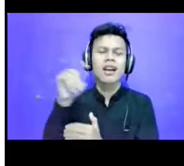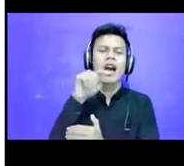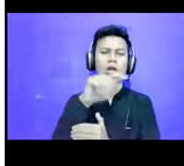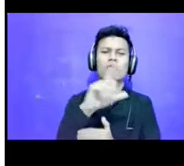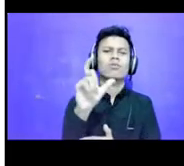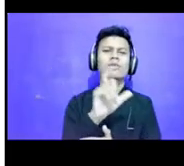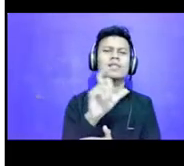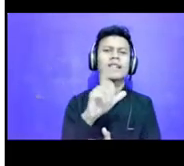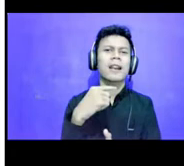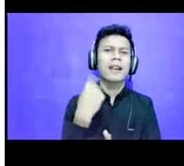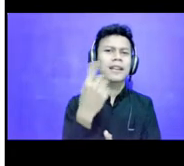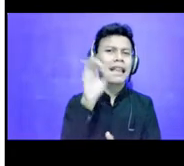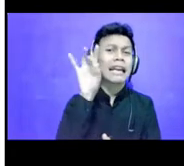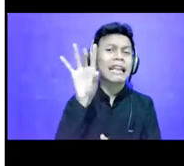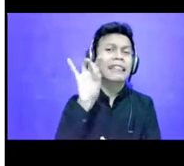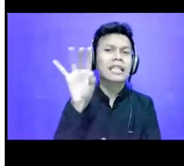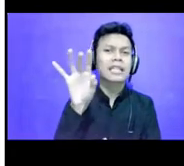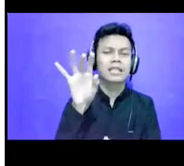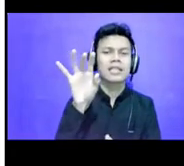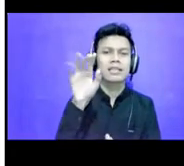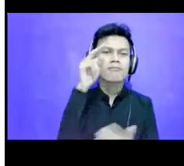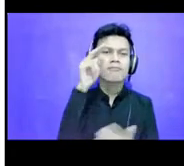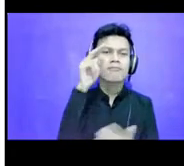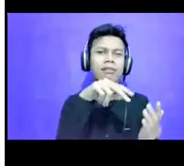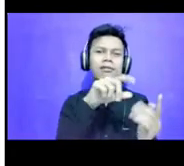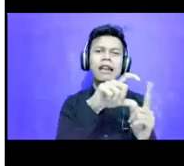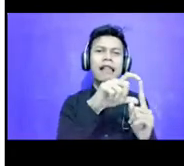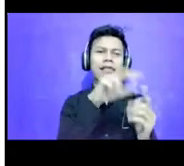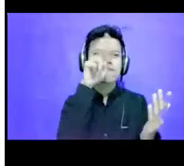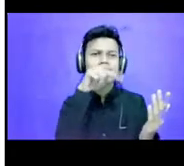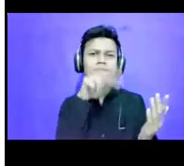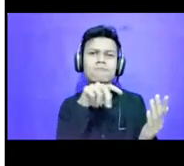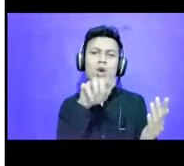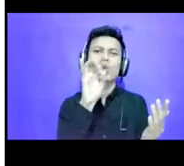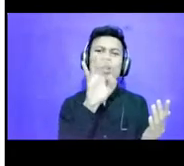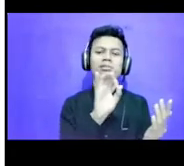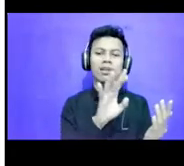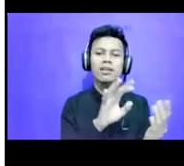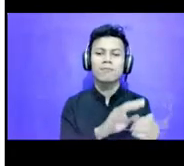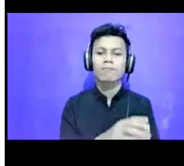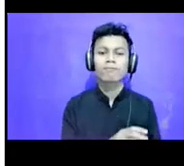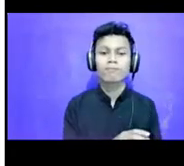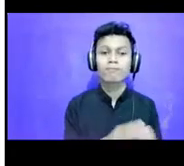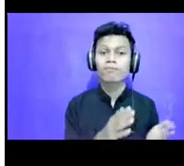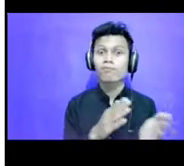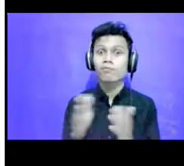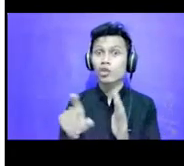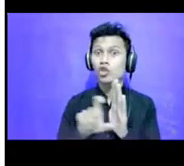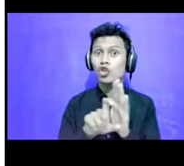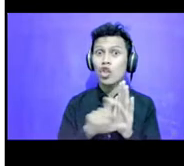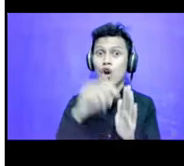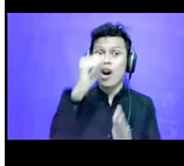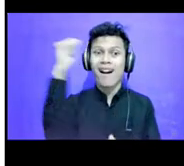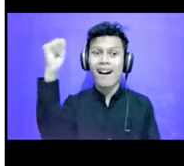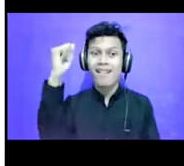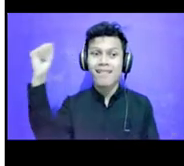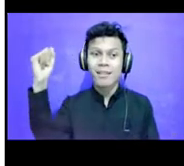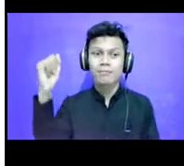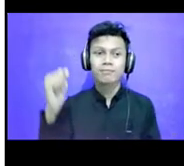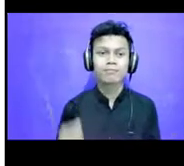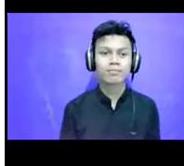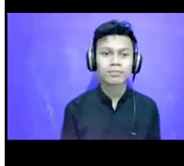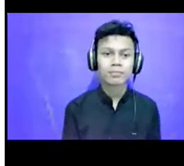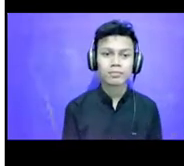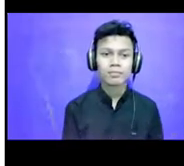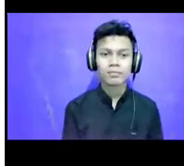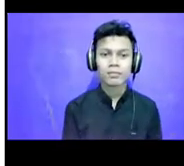salah satu cara kita kritis melihat angka Kemudian kita juga bisa contoh di sebelah kanan Ada memeriksa klaim